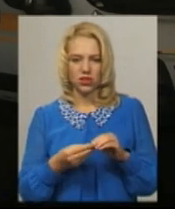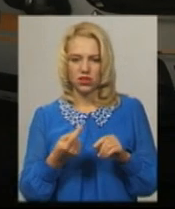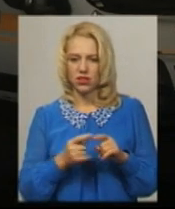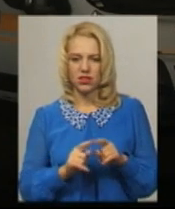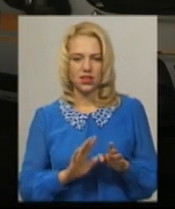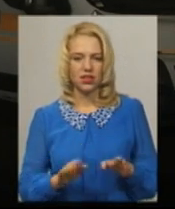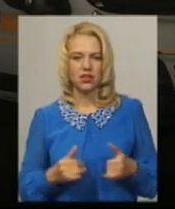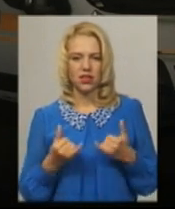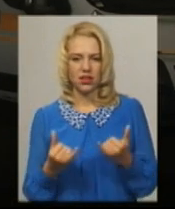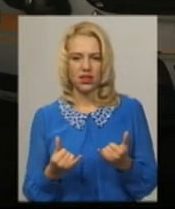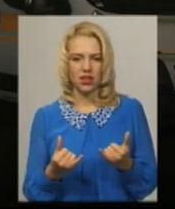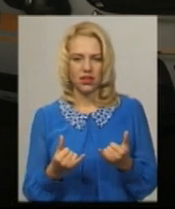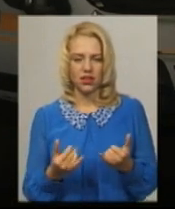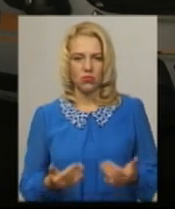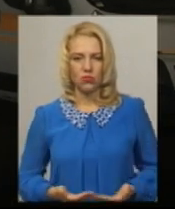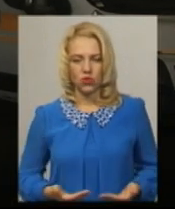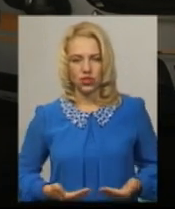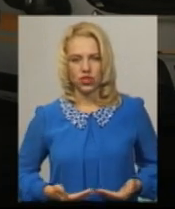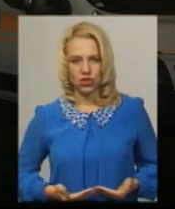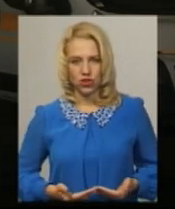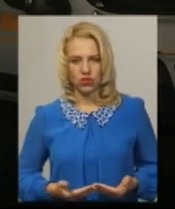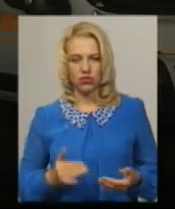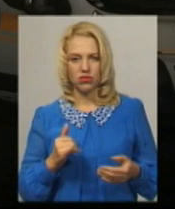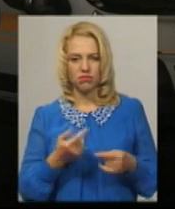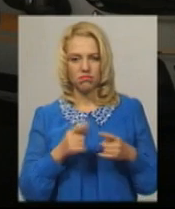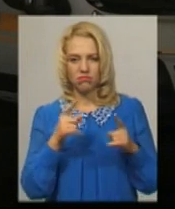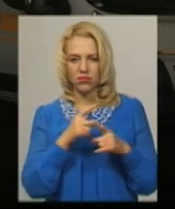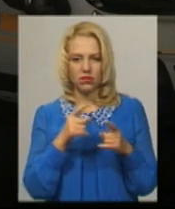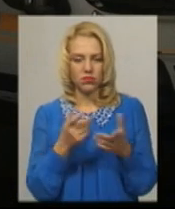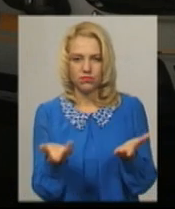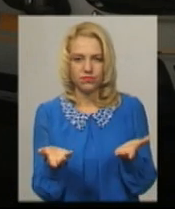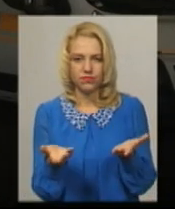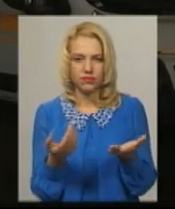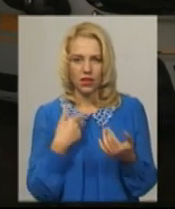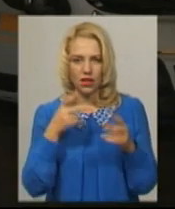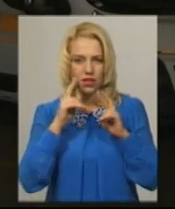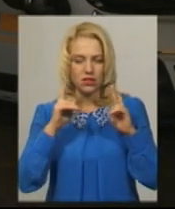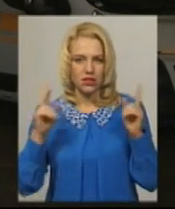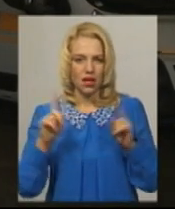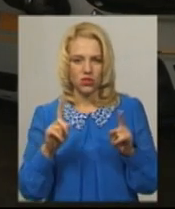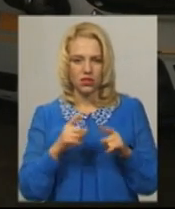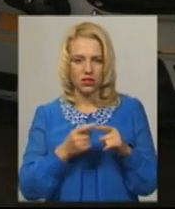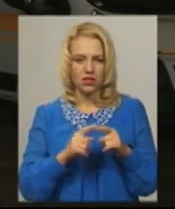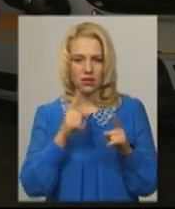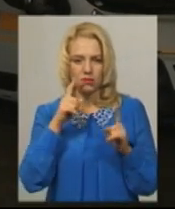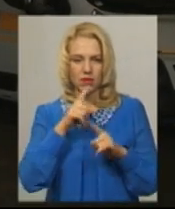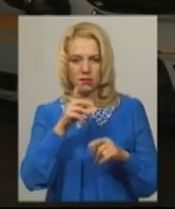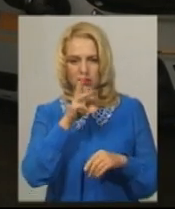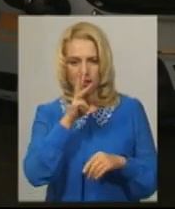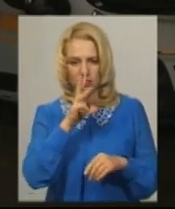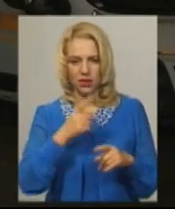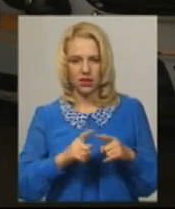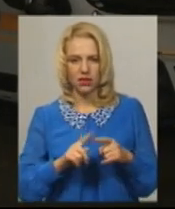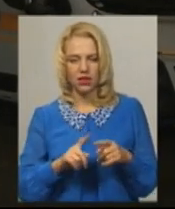прожиточних і на мінімальну зарплату для того,